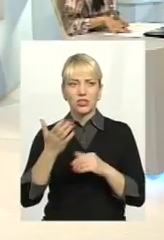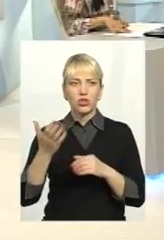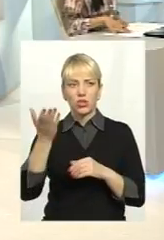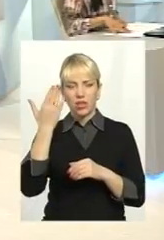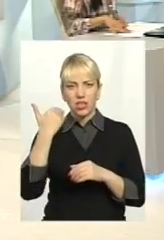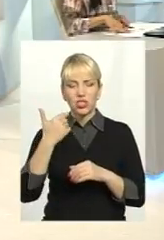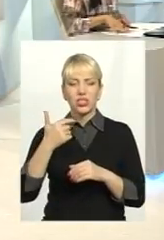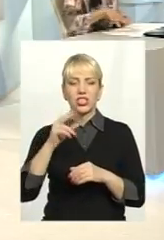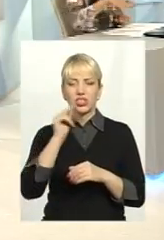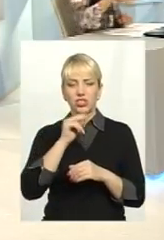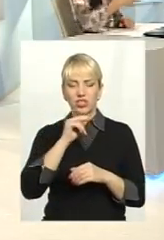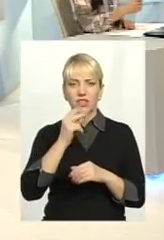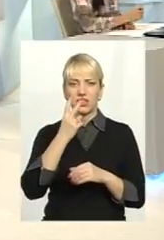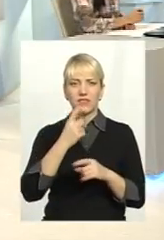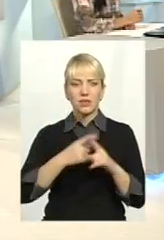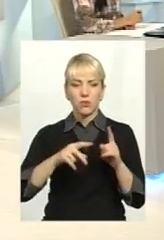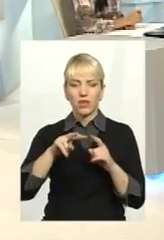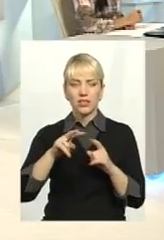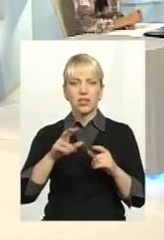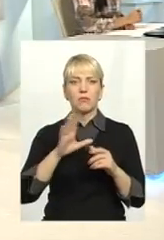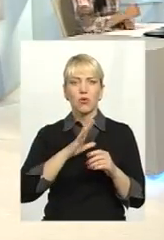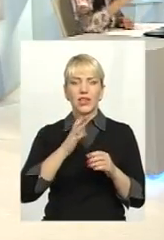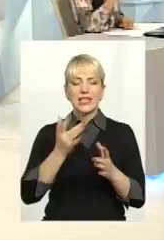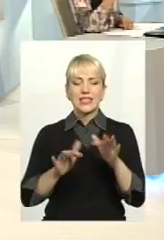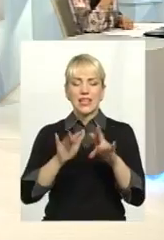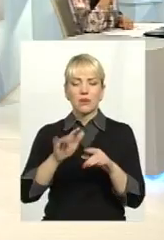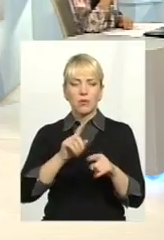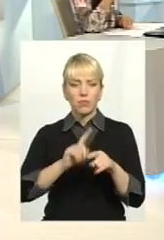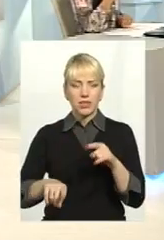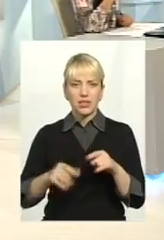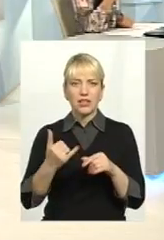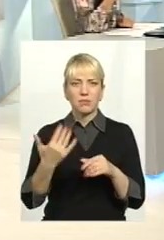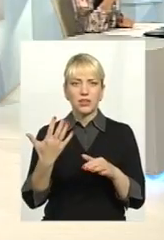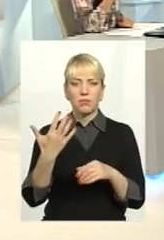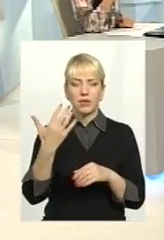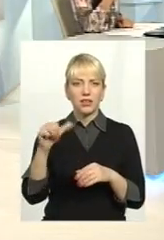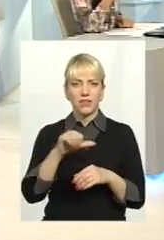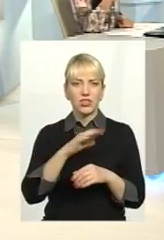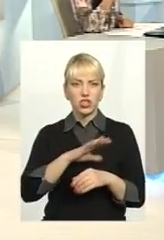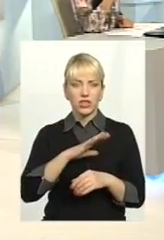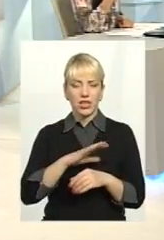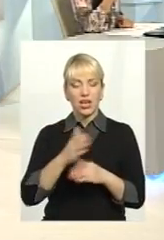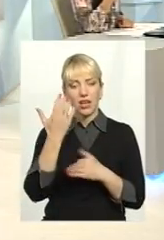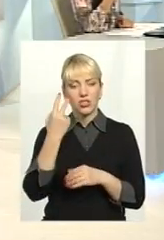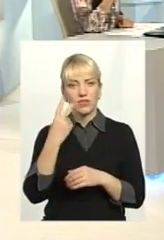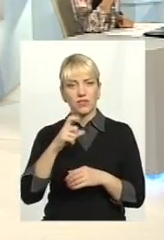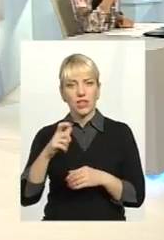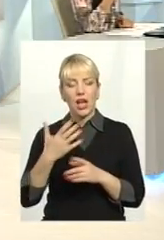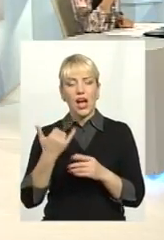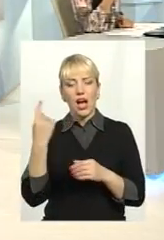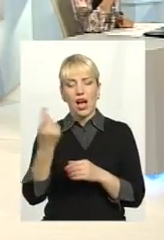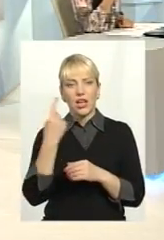літра раніше за 9 хвилин закіпав, то треба зараз по 10 хвилин. А речіник працює.